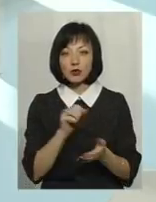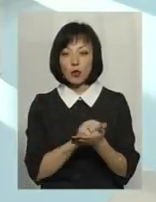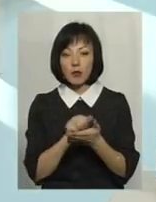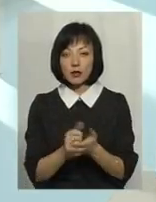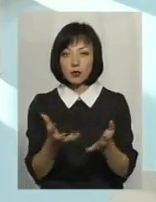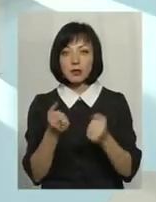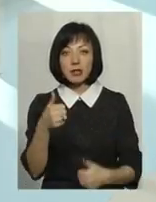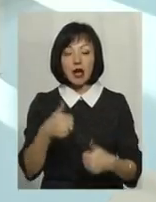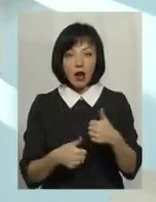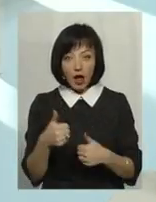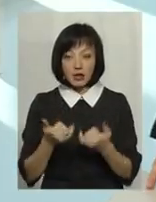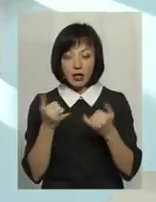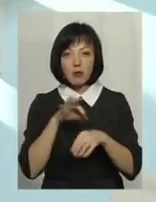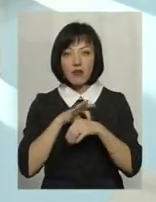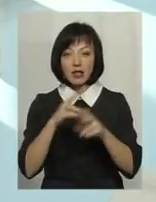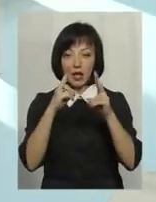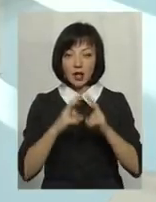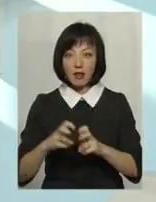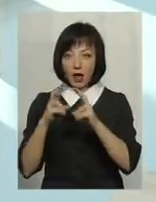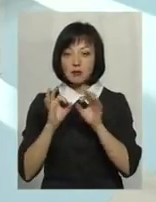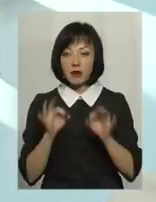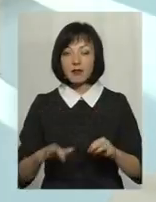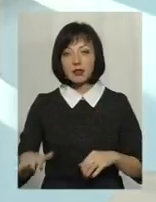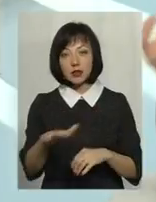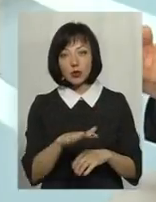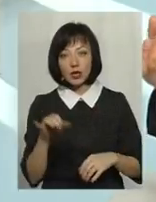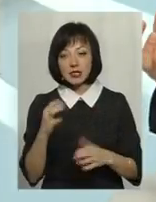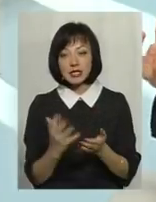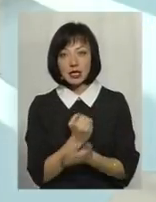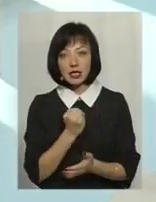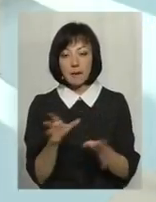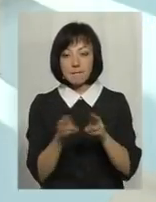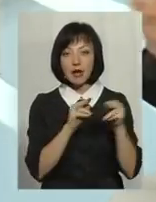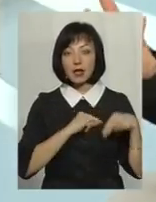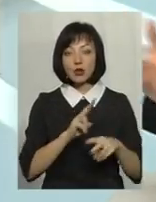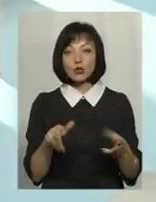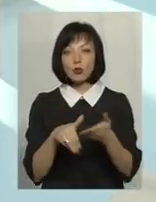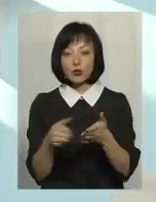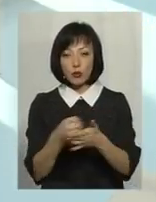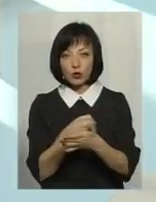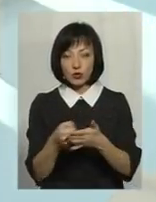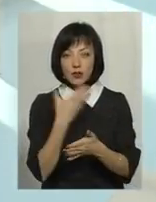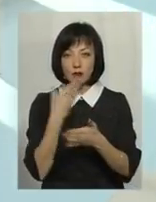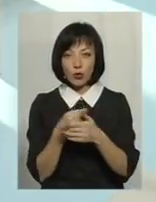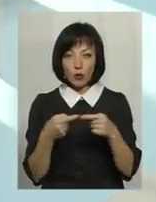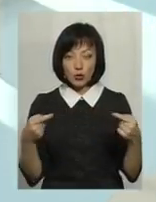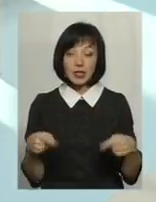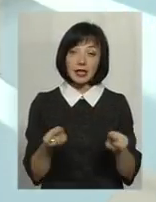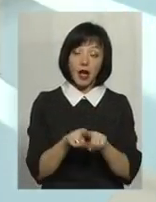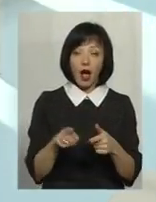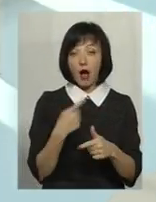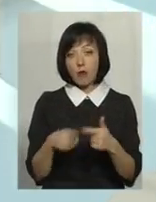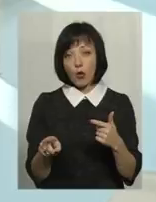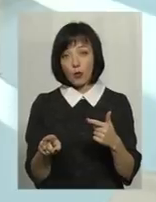щоб отримати грант для проведення аналізу правильної території і знайти партнера, хто їм допоможе просовувати свою продукту. Так. Чи ми,